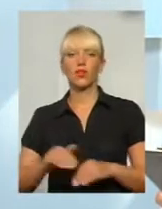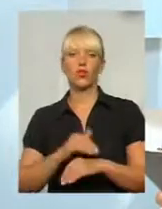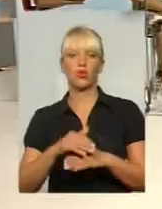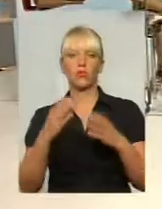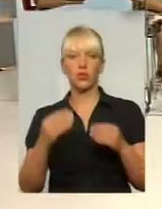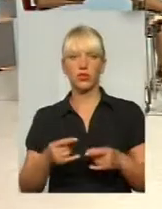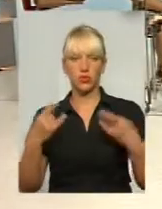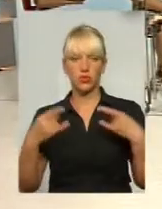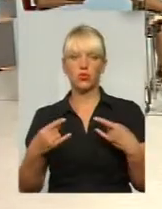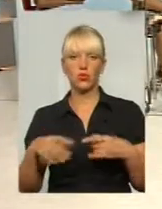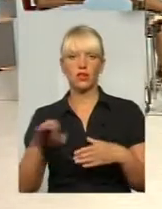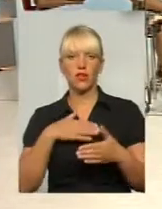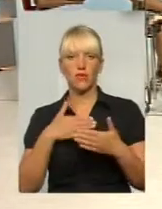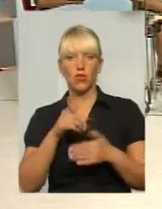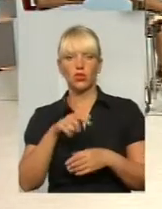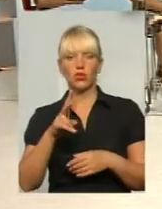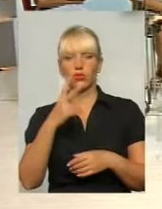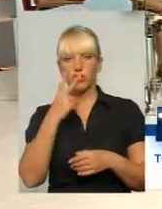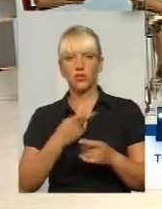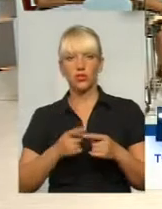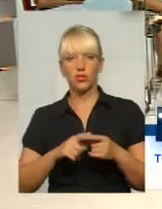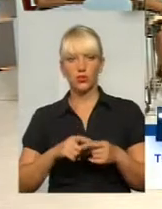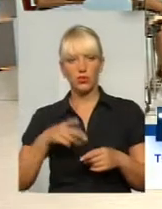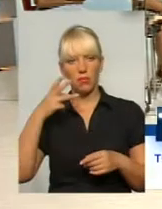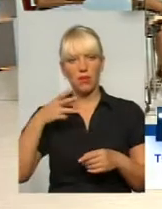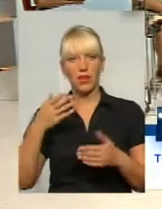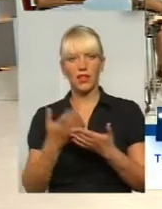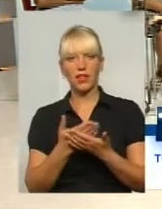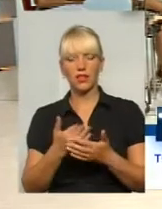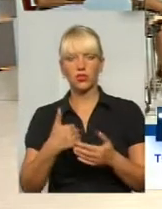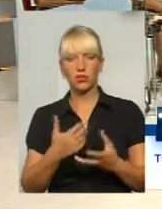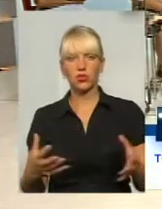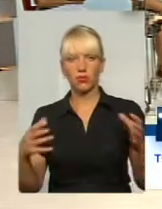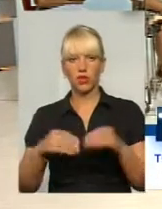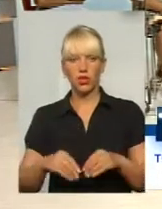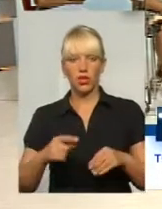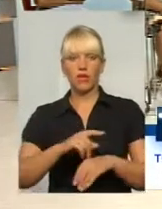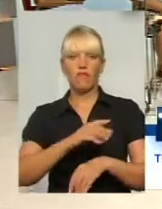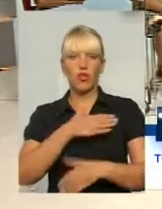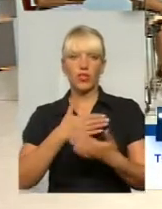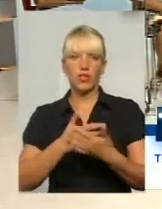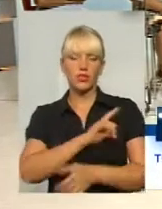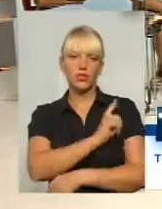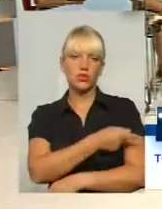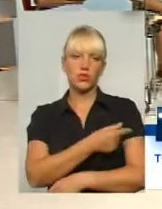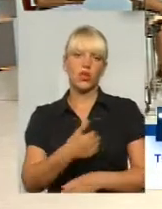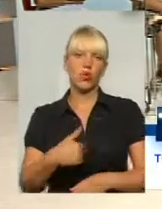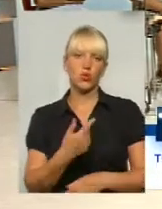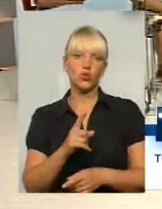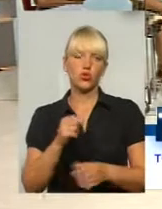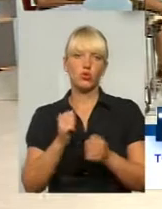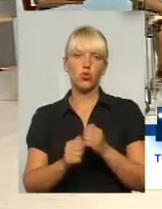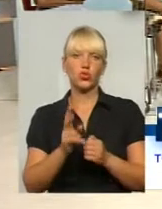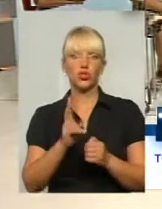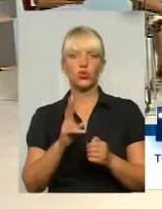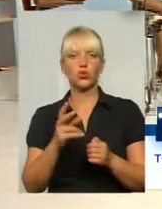студія і усі волонтери, які дивляться сьогодні цю передачу. Дуже хочеться об'єднати волонтерські досилля. І хочеться, щоб кожен, хто